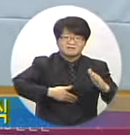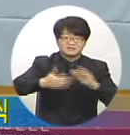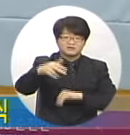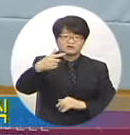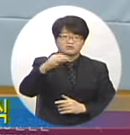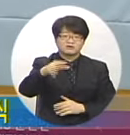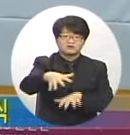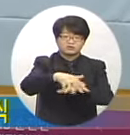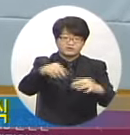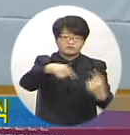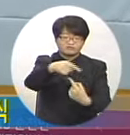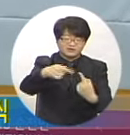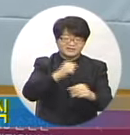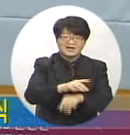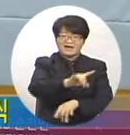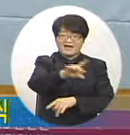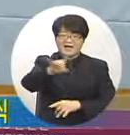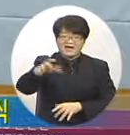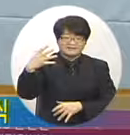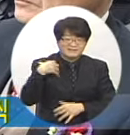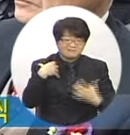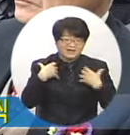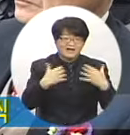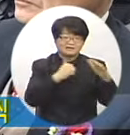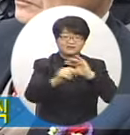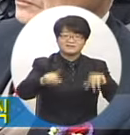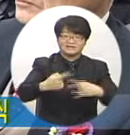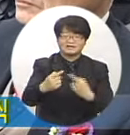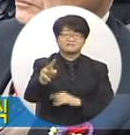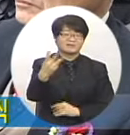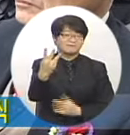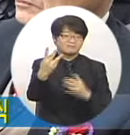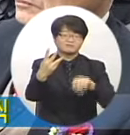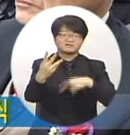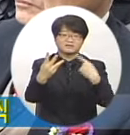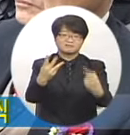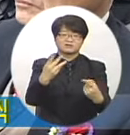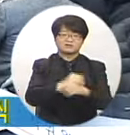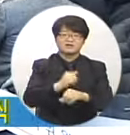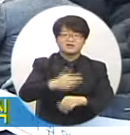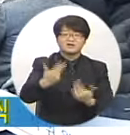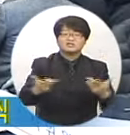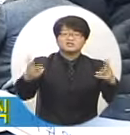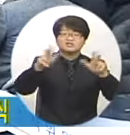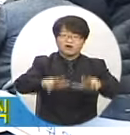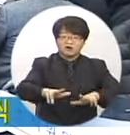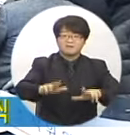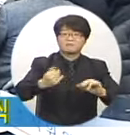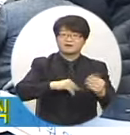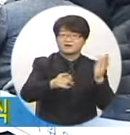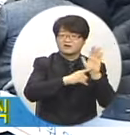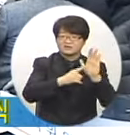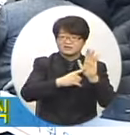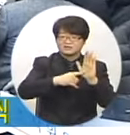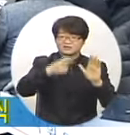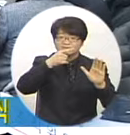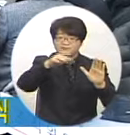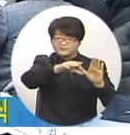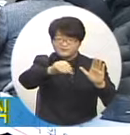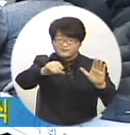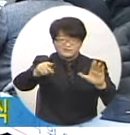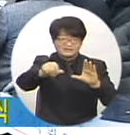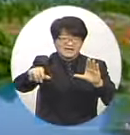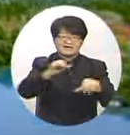송영수 조직위원장 등 각 기관장과 시민 300여 명이 참석한 가운데 정원박람회의 랜드마크인 국제습지센터